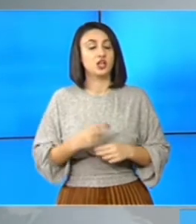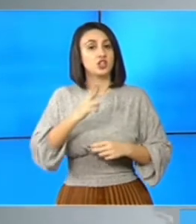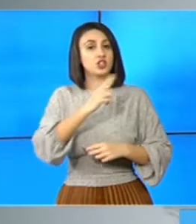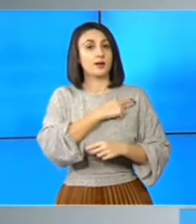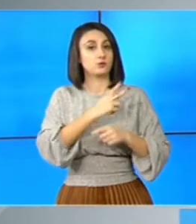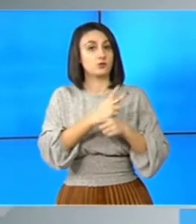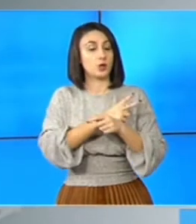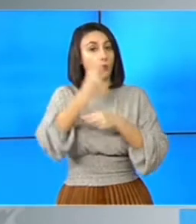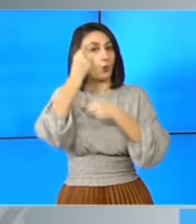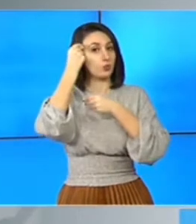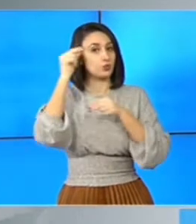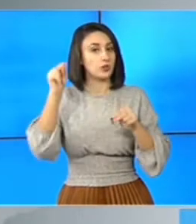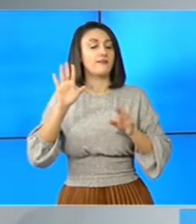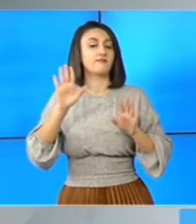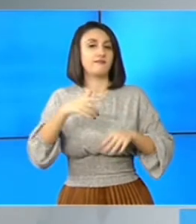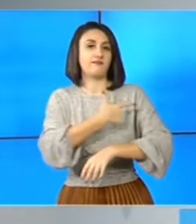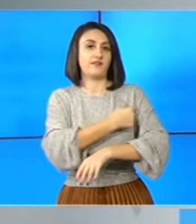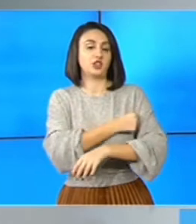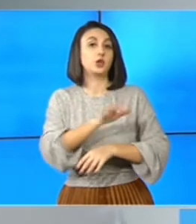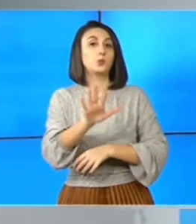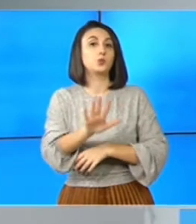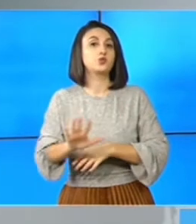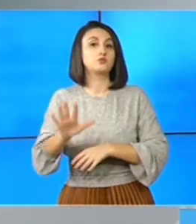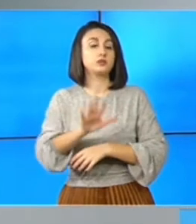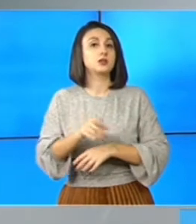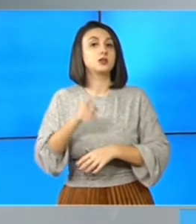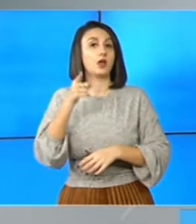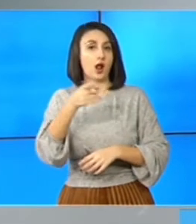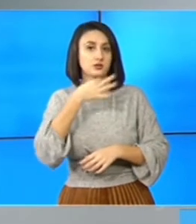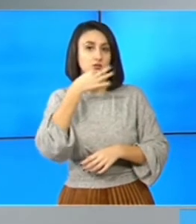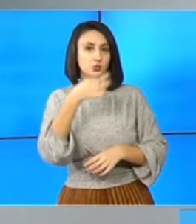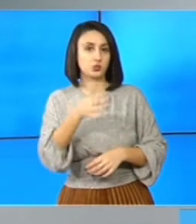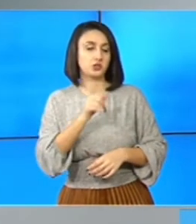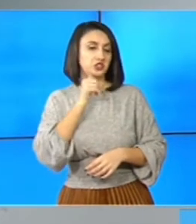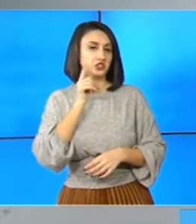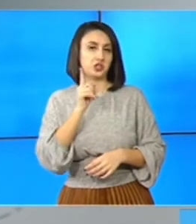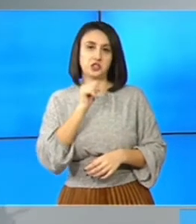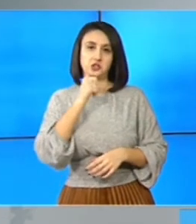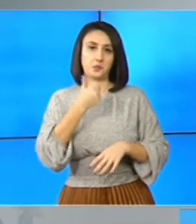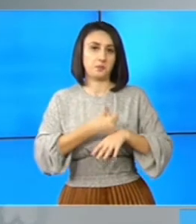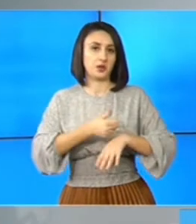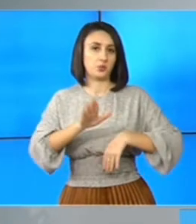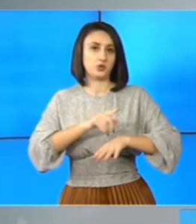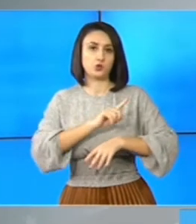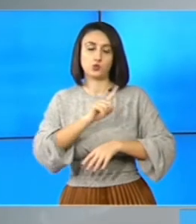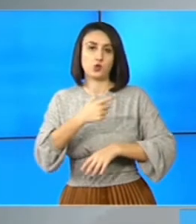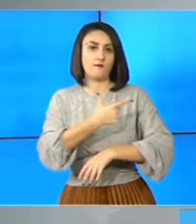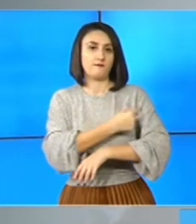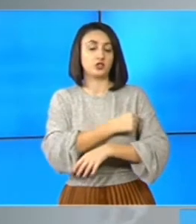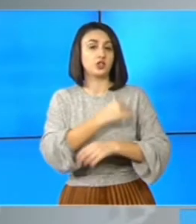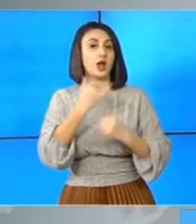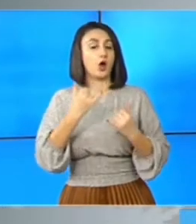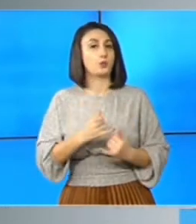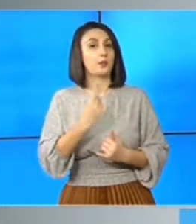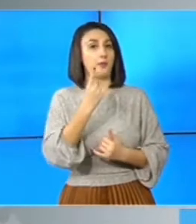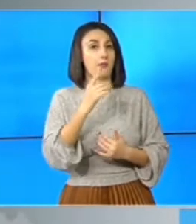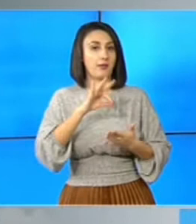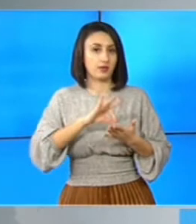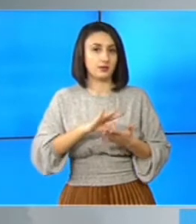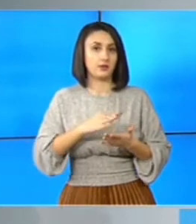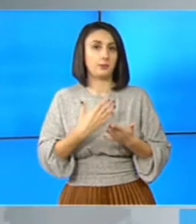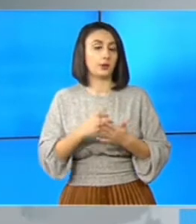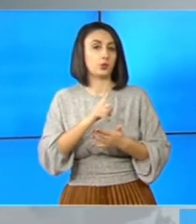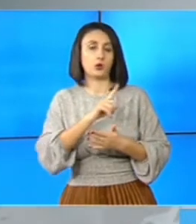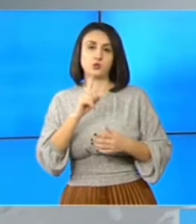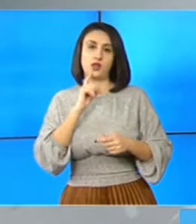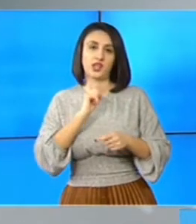statului a anunțat aseară că se va vaccina public. Iohannis susține că nici el, nici premierul Florin Câțu nu s-au vaccinat în prima etapă, pentru a